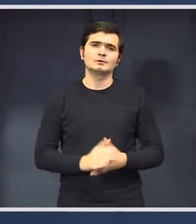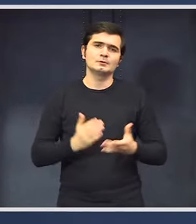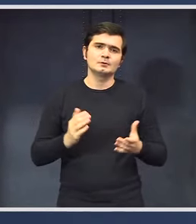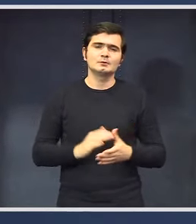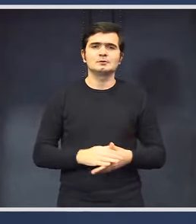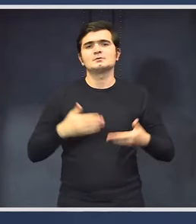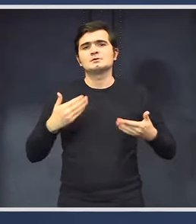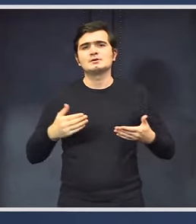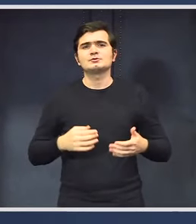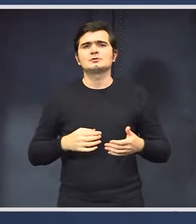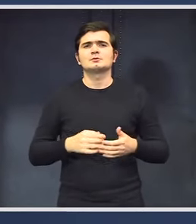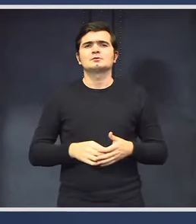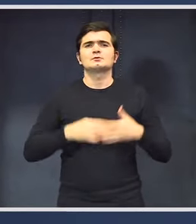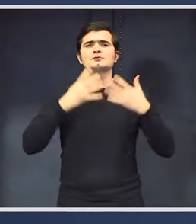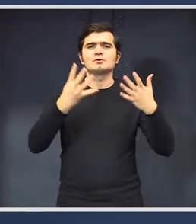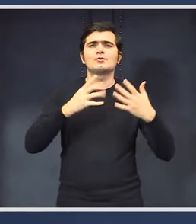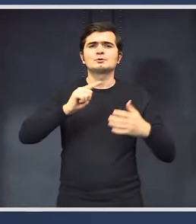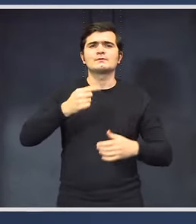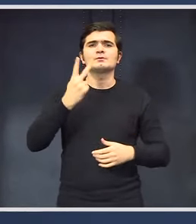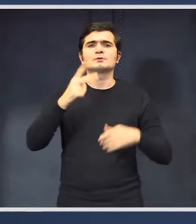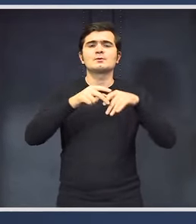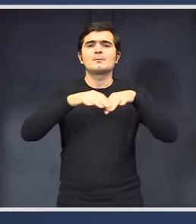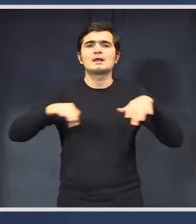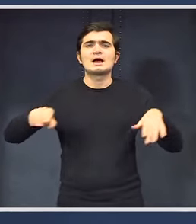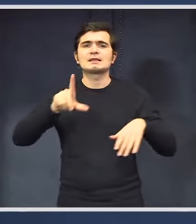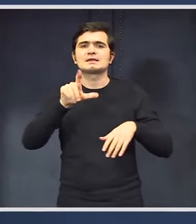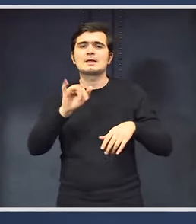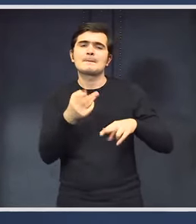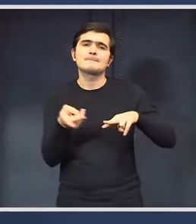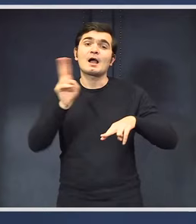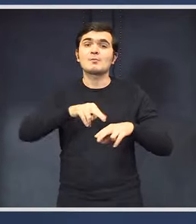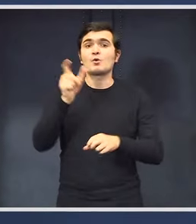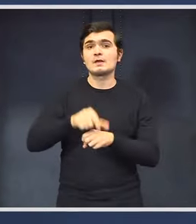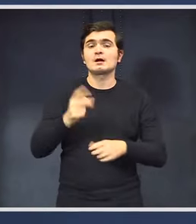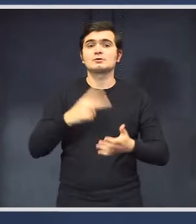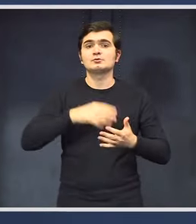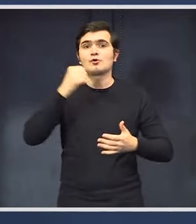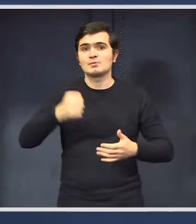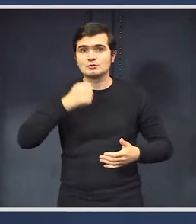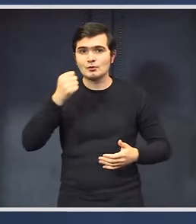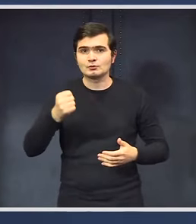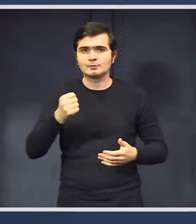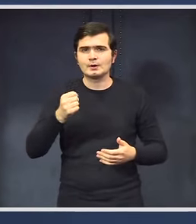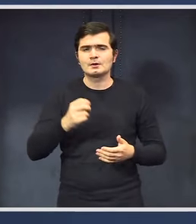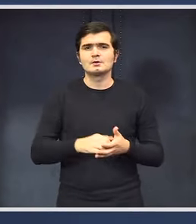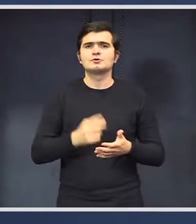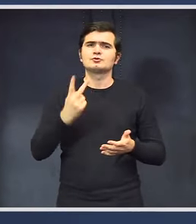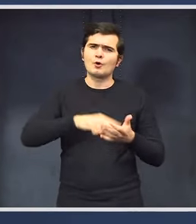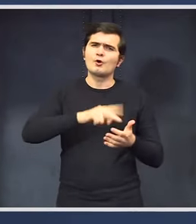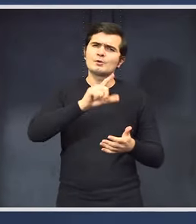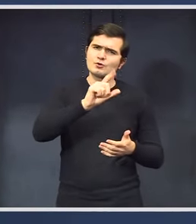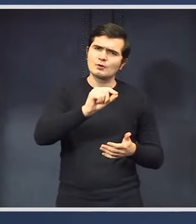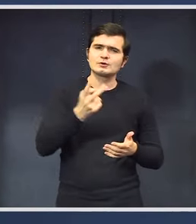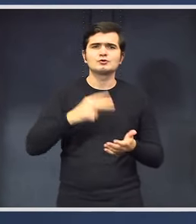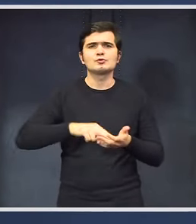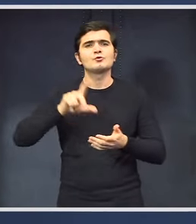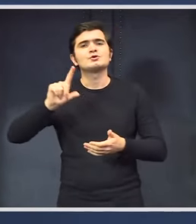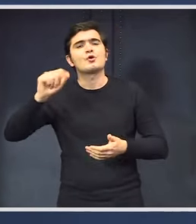Deci 19.2 miliarde de lei, mai mult decât în 2019. Deci în 2020 și 2021,